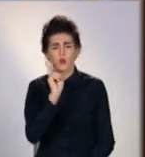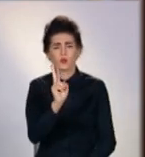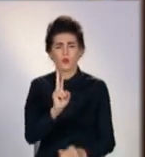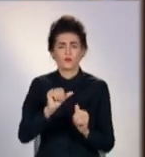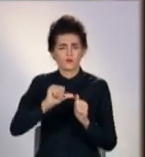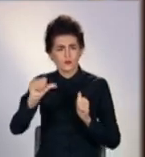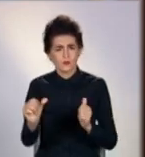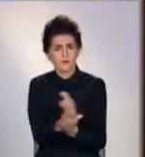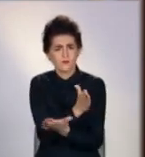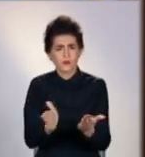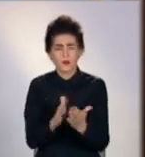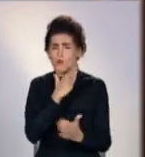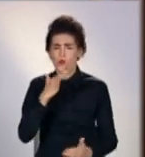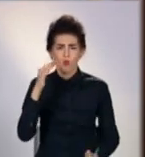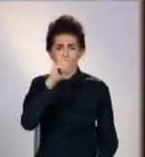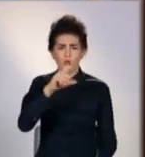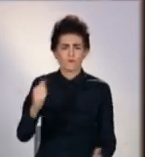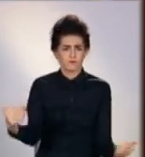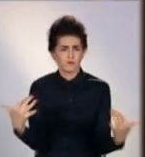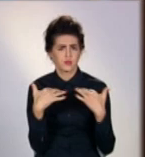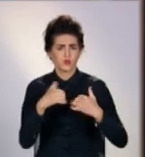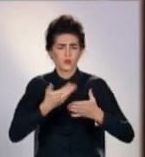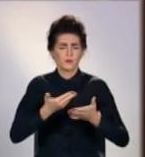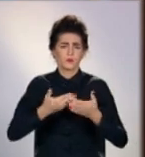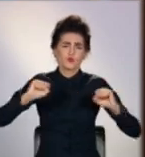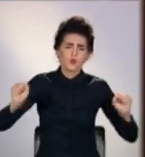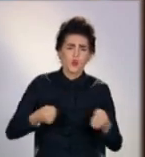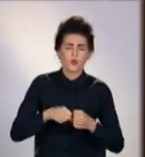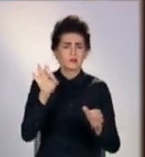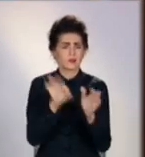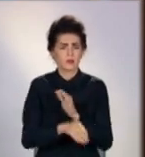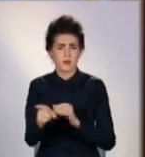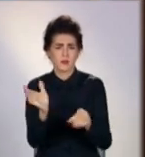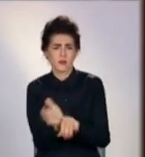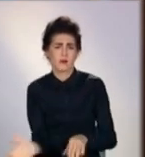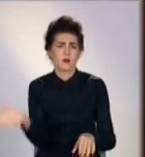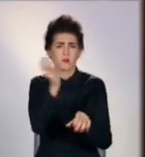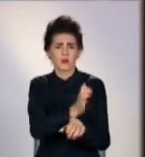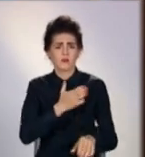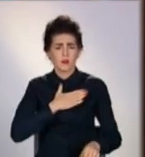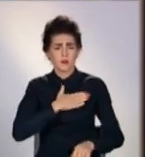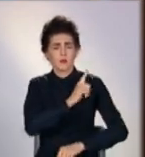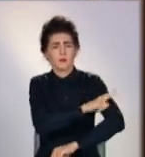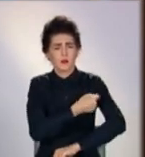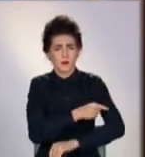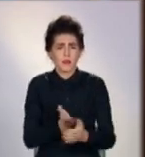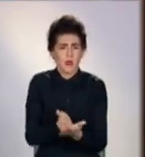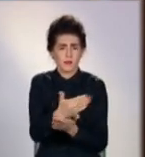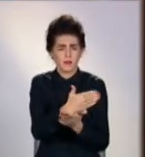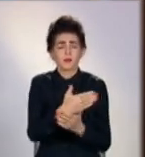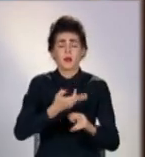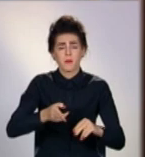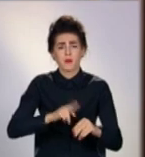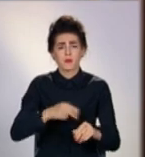потокі пацієнтів екстренних були перенаправлені, включая нашу больницю, тому ми не